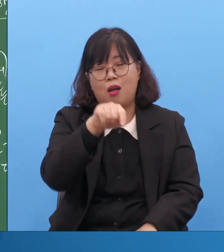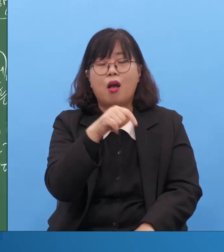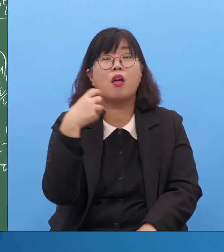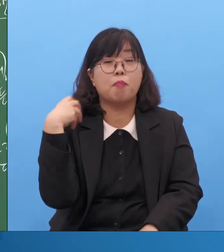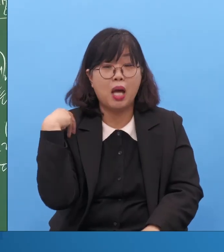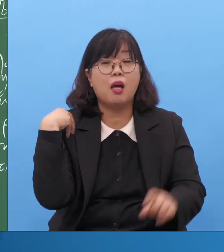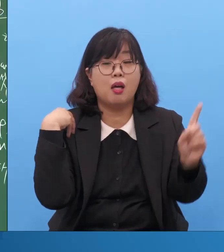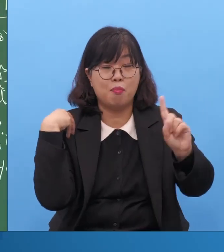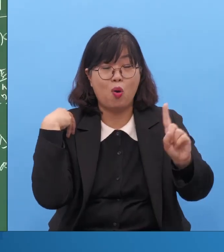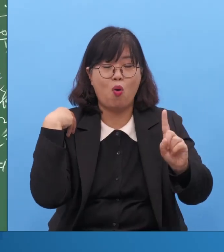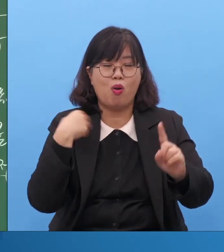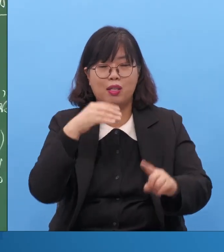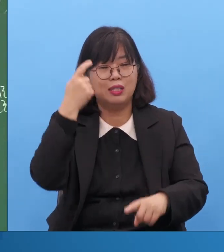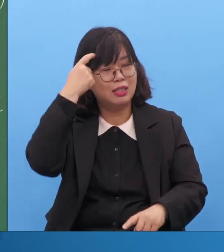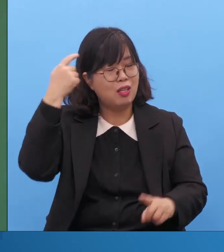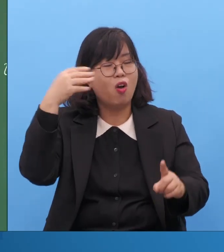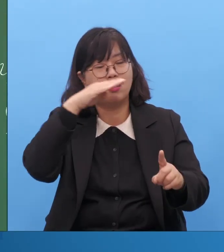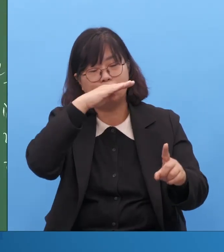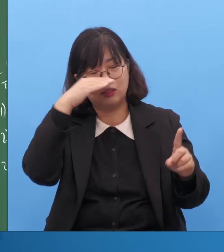영적 치유 아시겠지요?